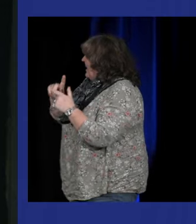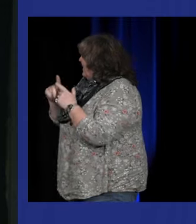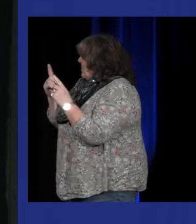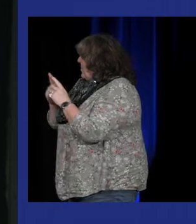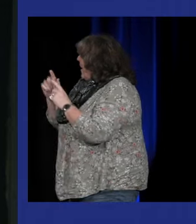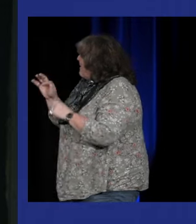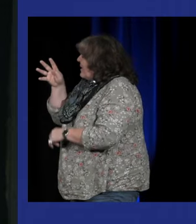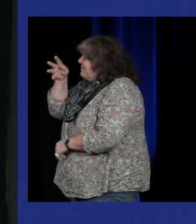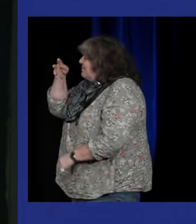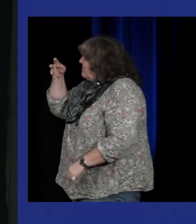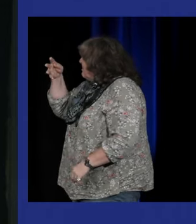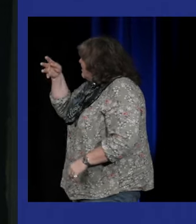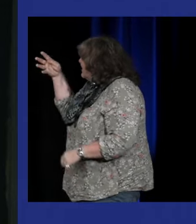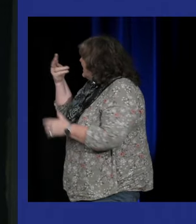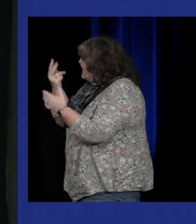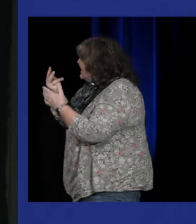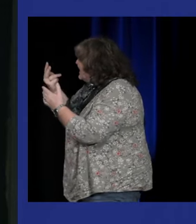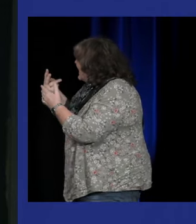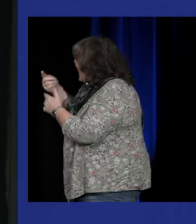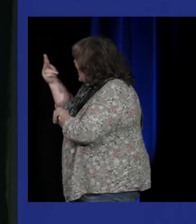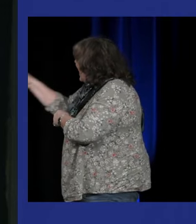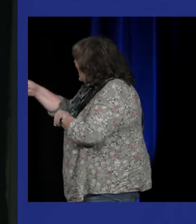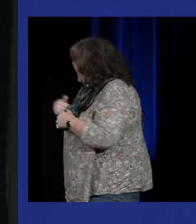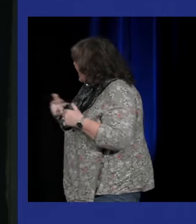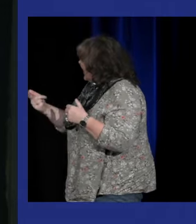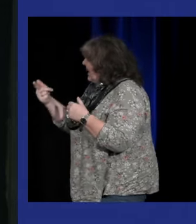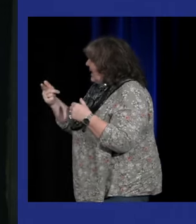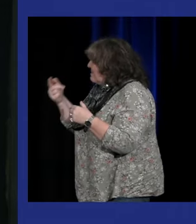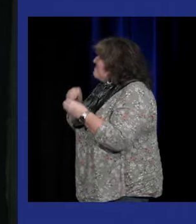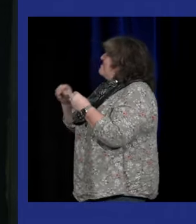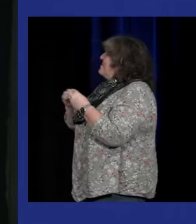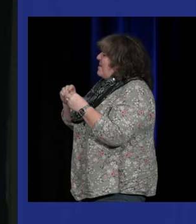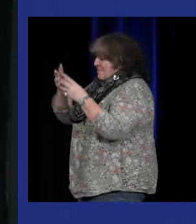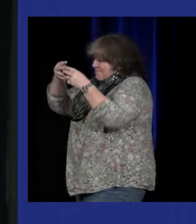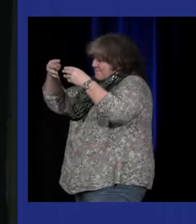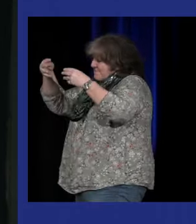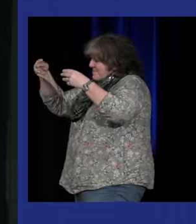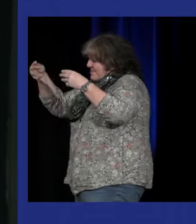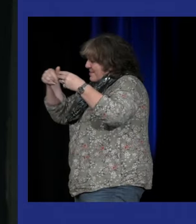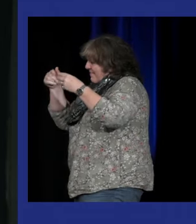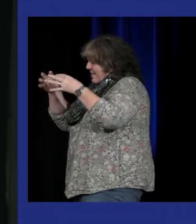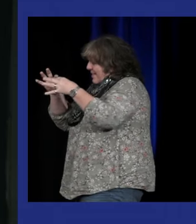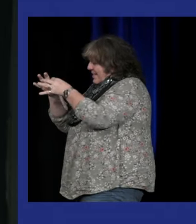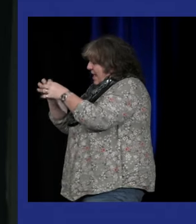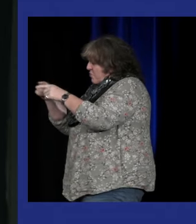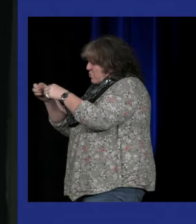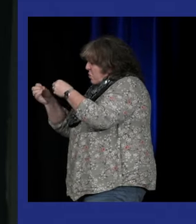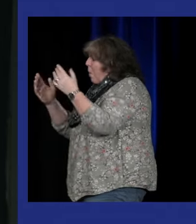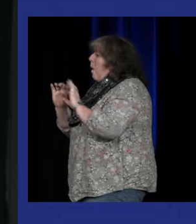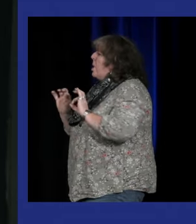détailler non bon non pas plus que ça et aussi je reviens à la partition musicale tout à l'heure qui était présentée et